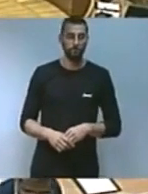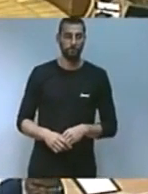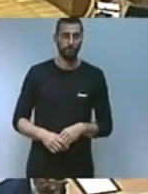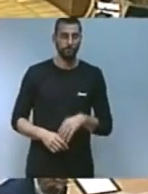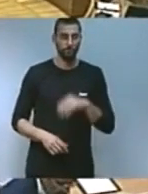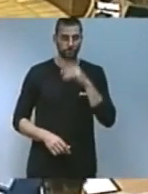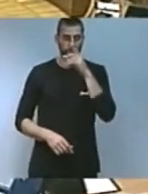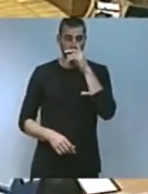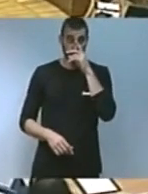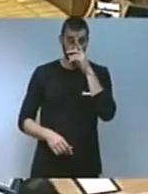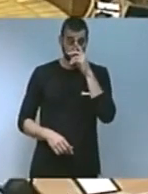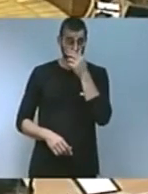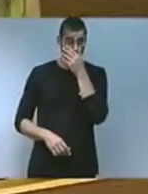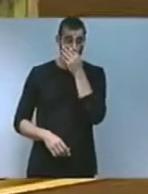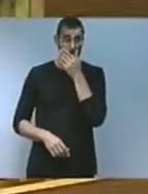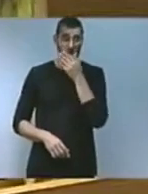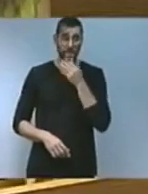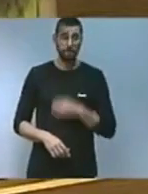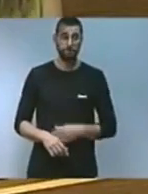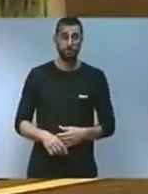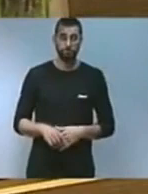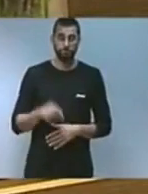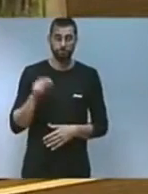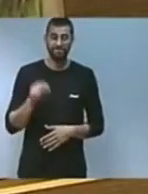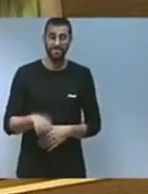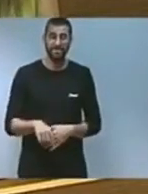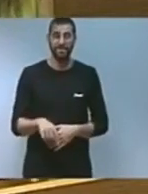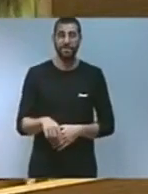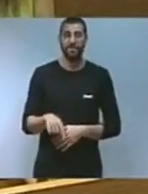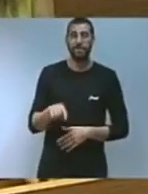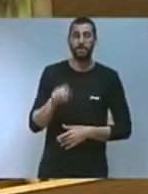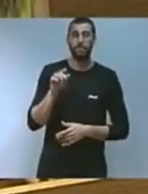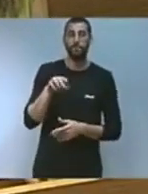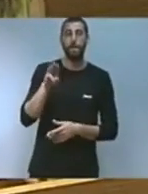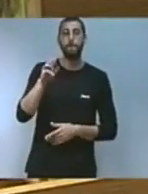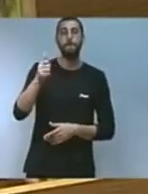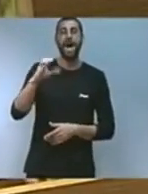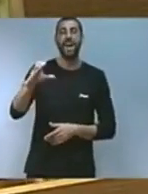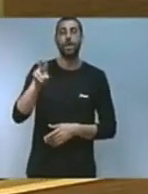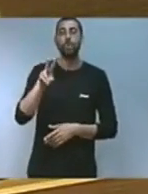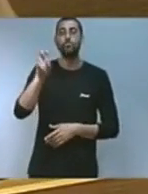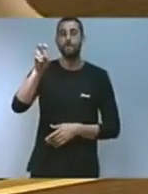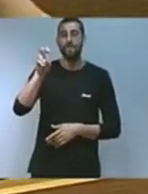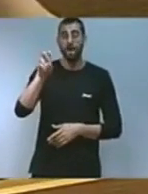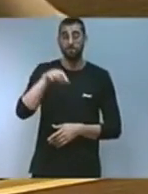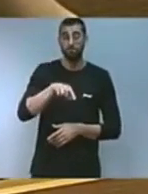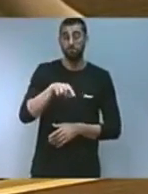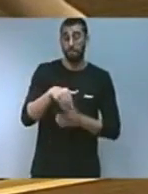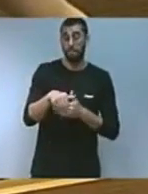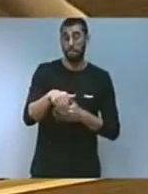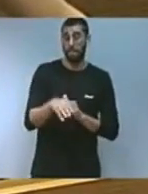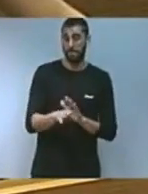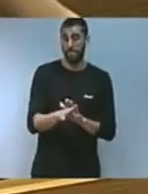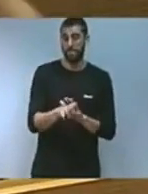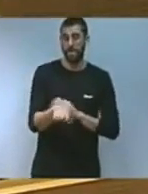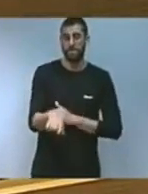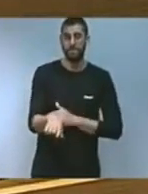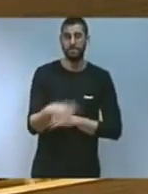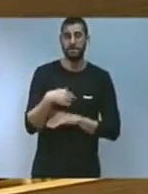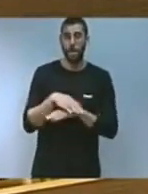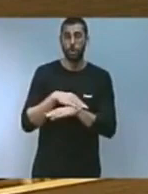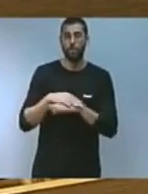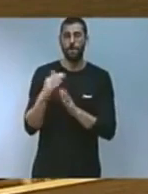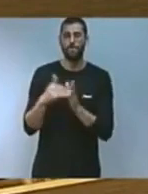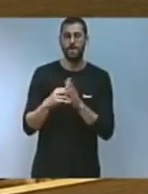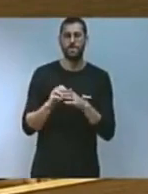així és on trobem també espai per a parlar de la nova PAC que està per vindre i és que des del govern valencià ens estem deixant